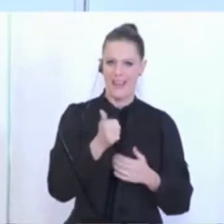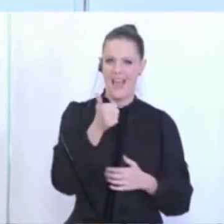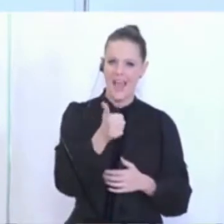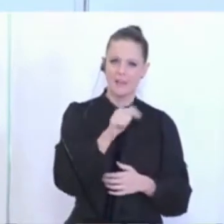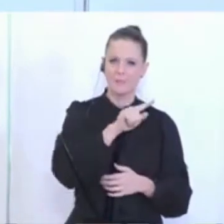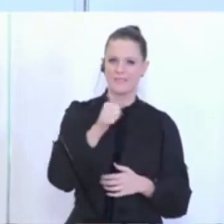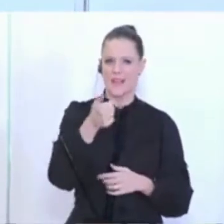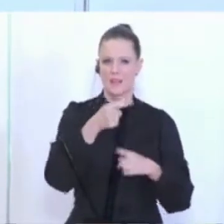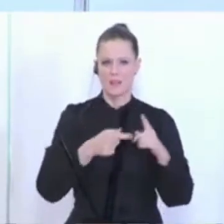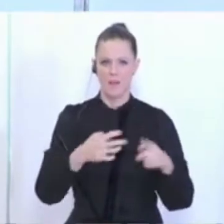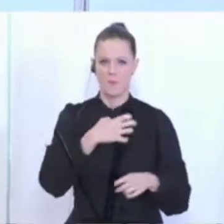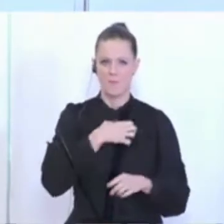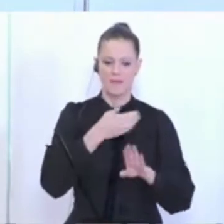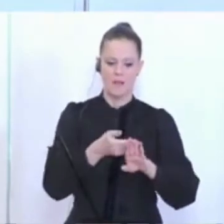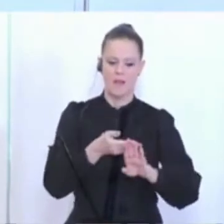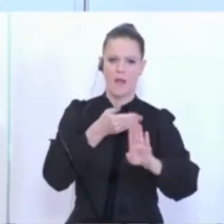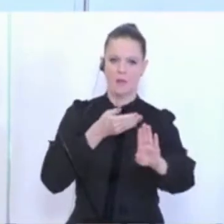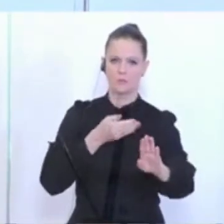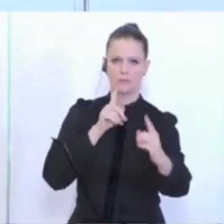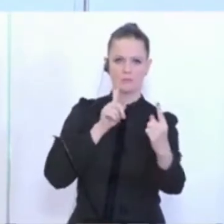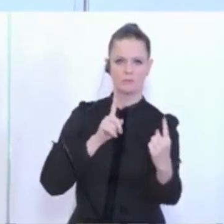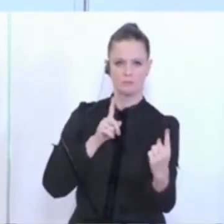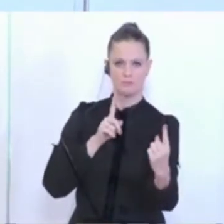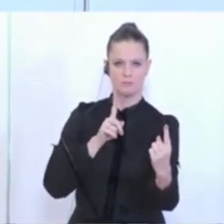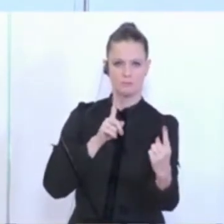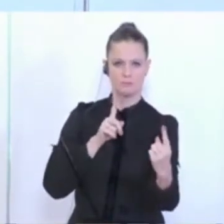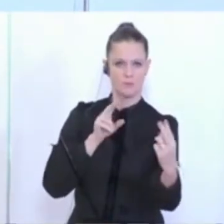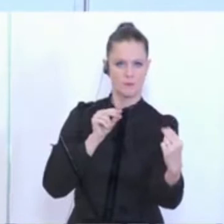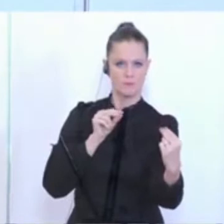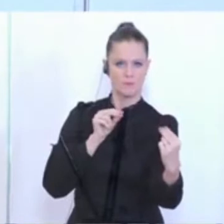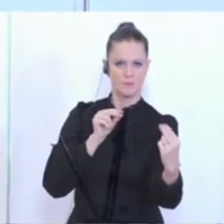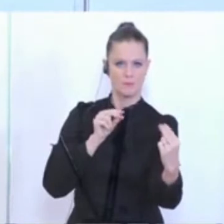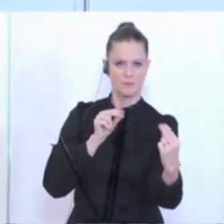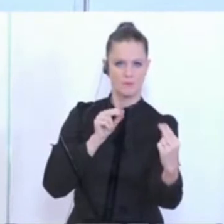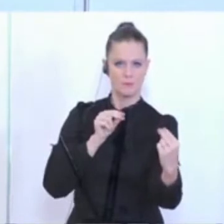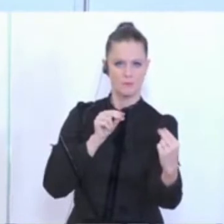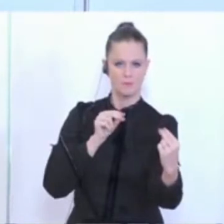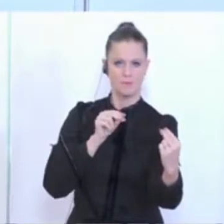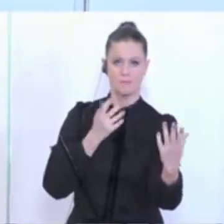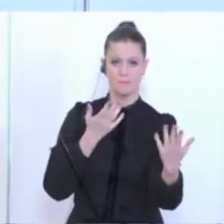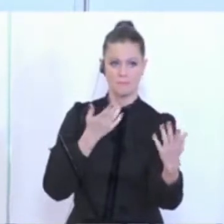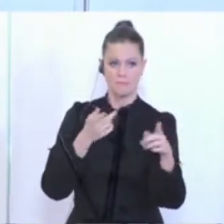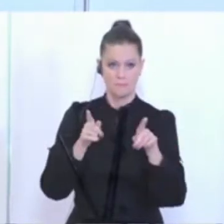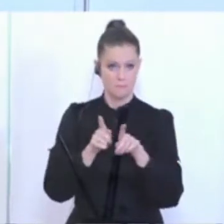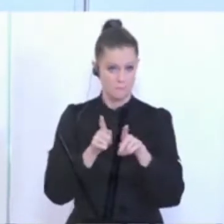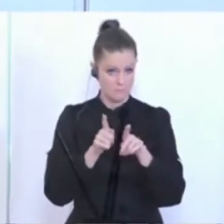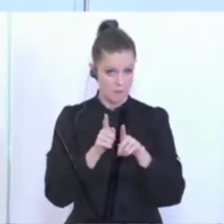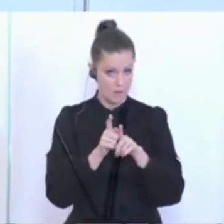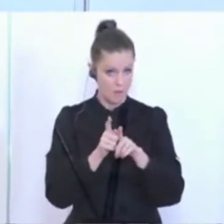Meter, der richtige Abstand zwischen zwei stehenden Menschen sind, die sprechen, dann ist es nicht unlogisch,